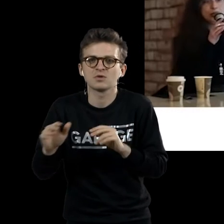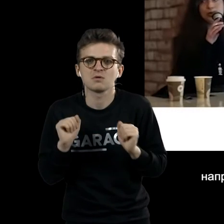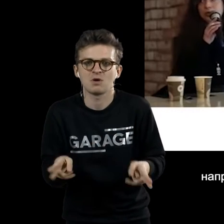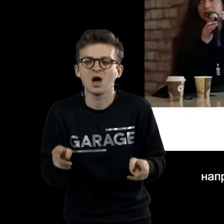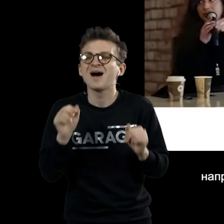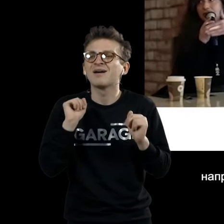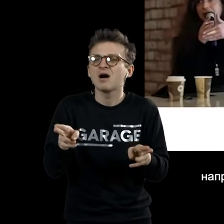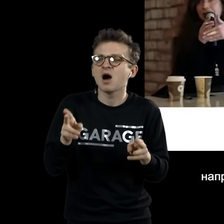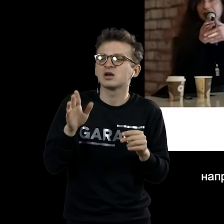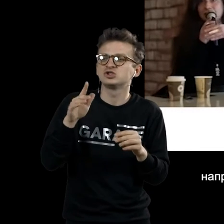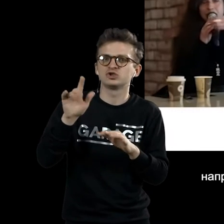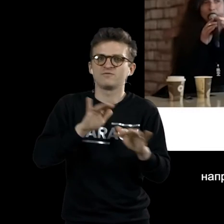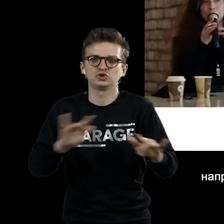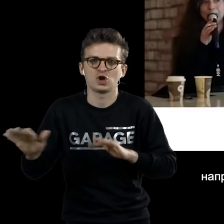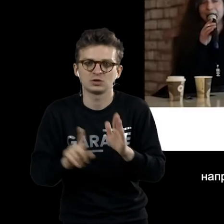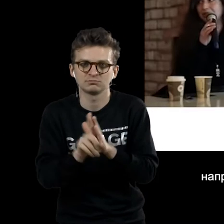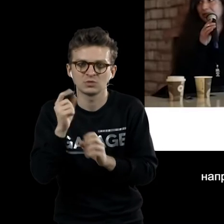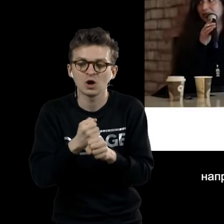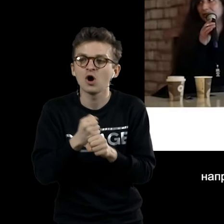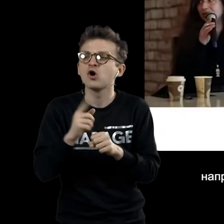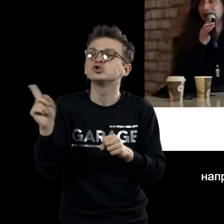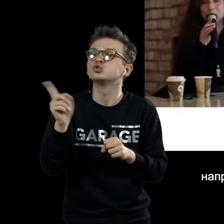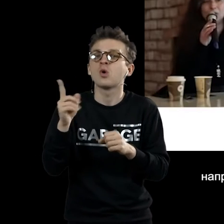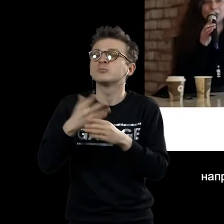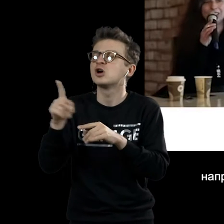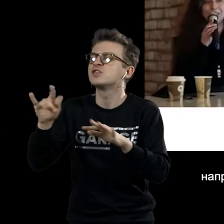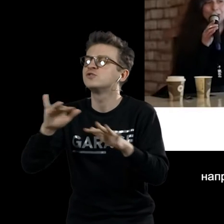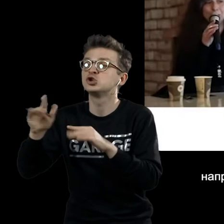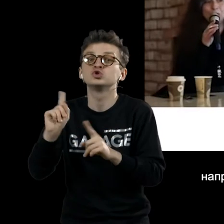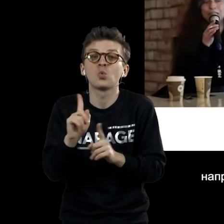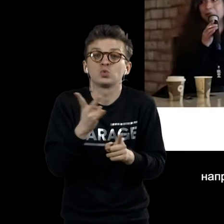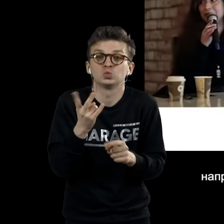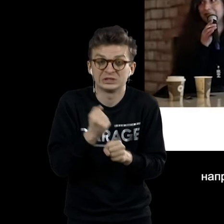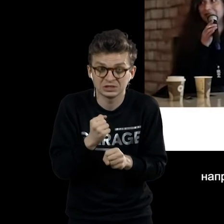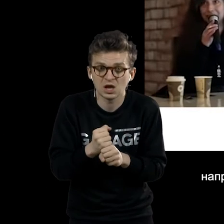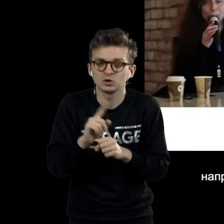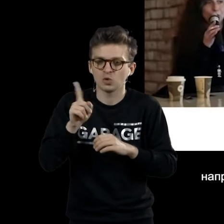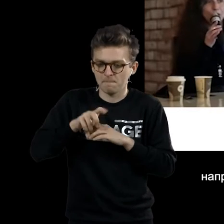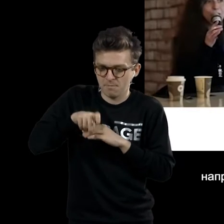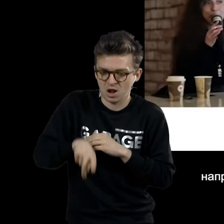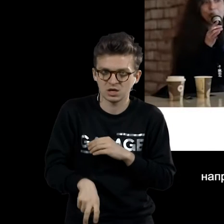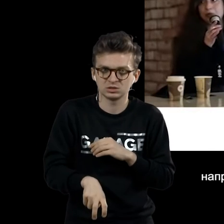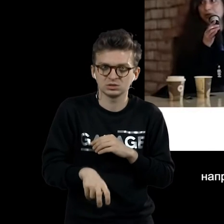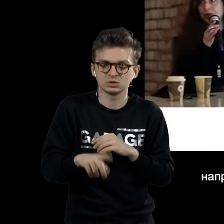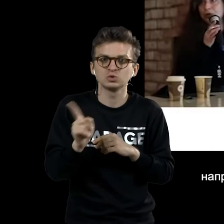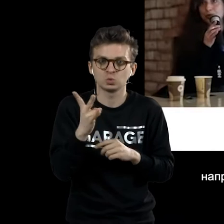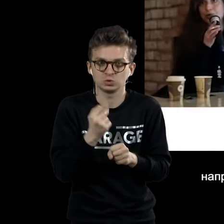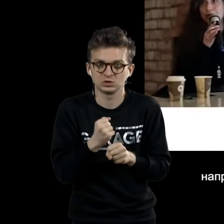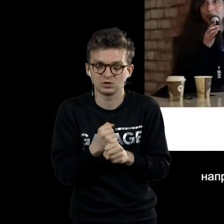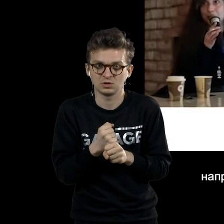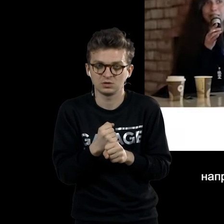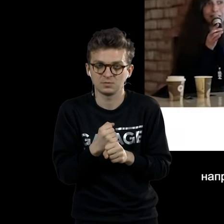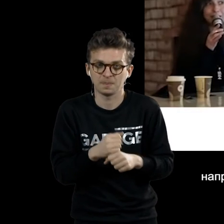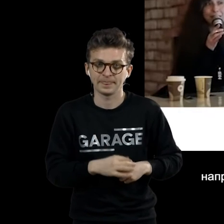действительно, как происходит движение, что нужно сделать, чтобы спуститься по лестнице. И вот это обнаженная,